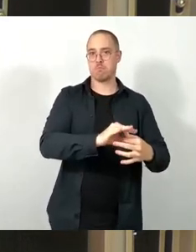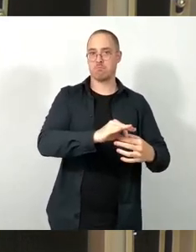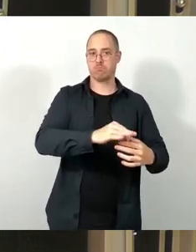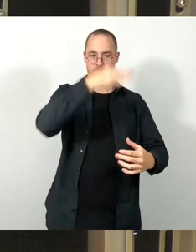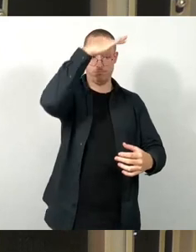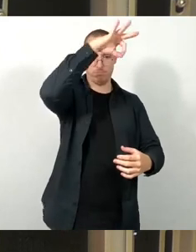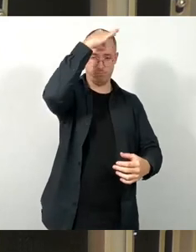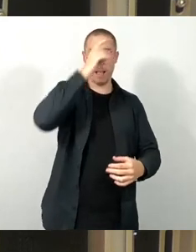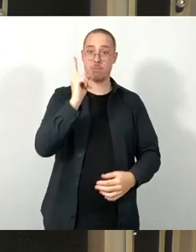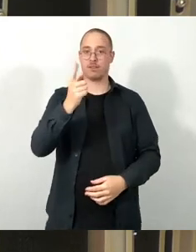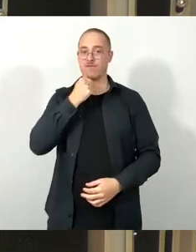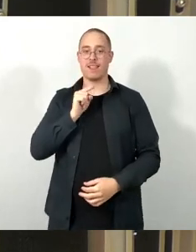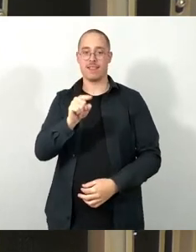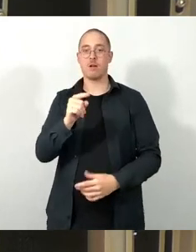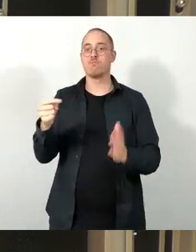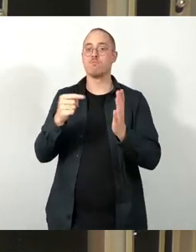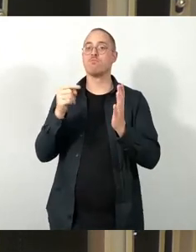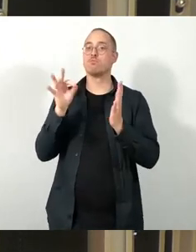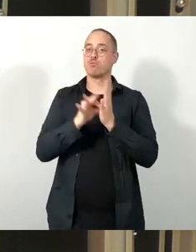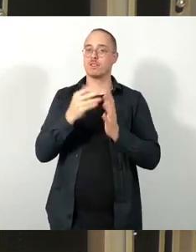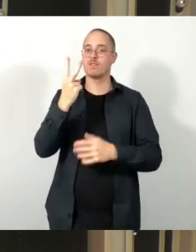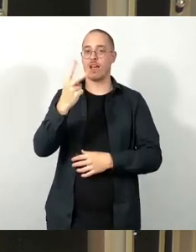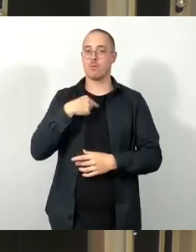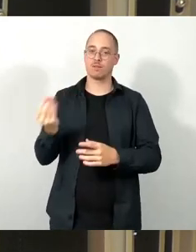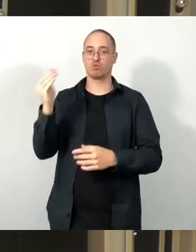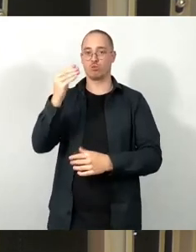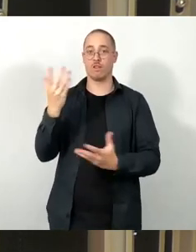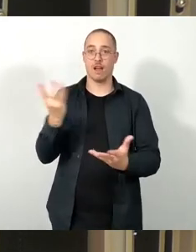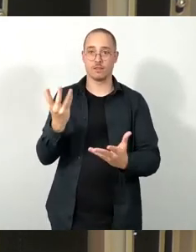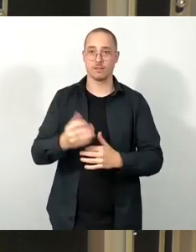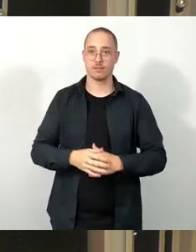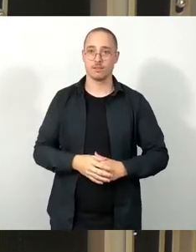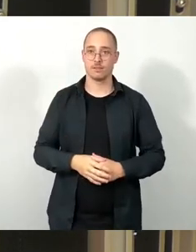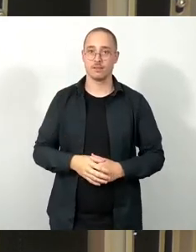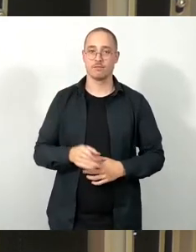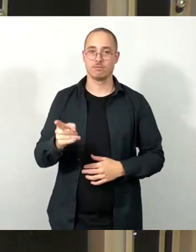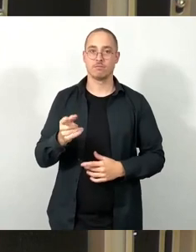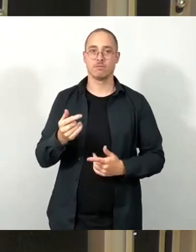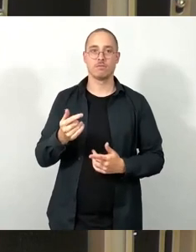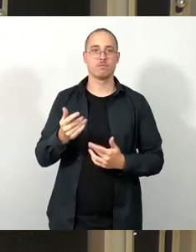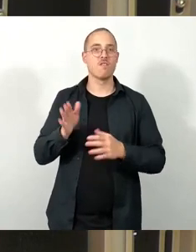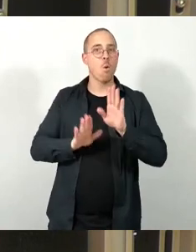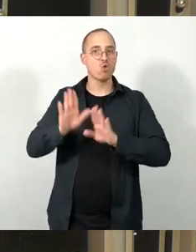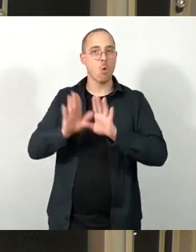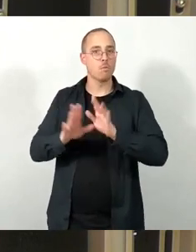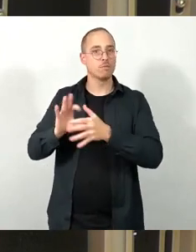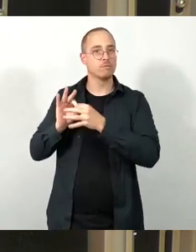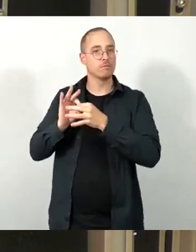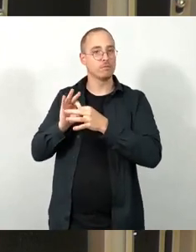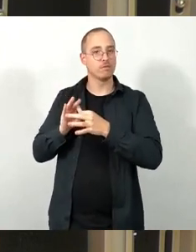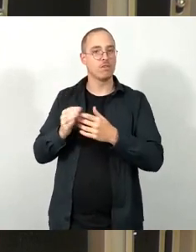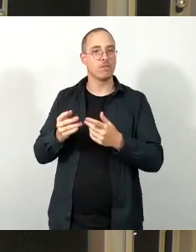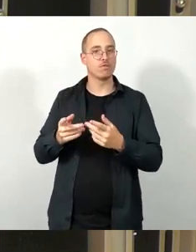Punkt 2, mit einbringen wollen, und zwar dies durchaus nach dem Votum bzw. dem Vorschlag von Seiten des Stadtbezirksbeirates